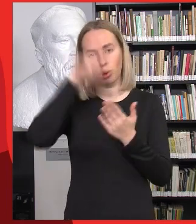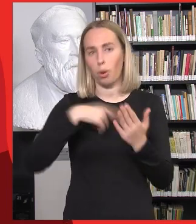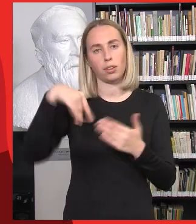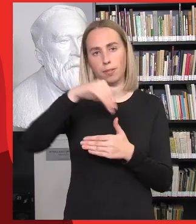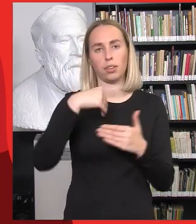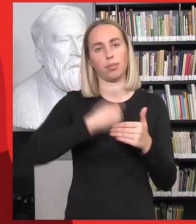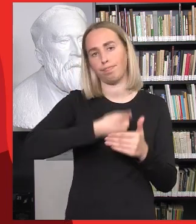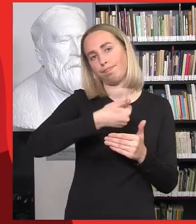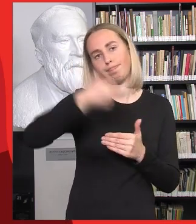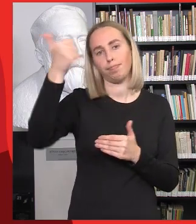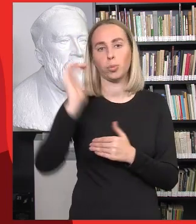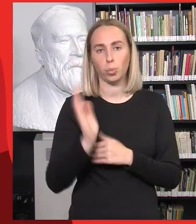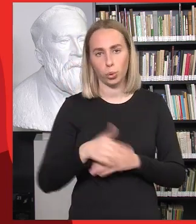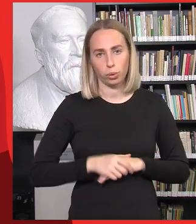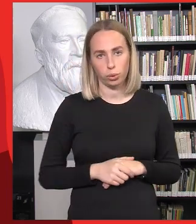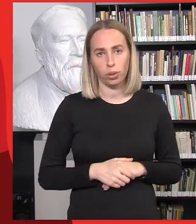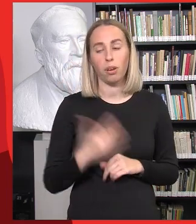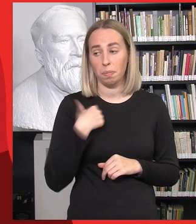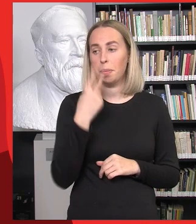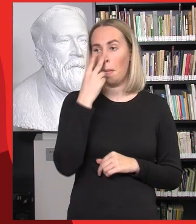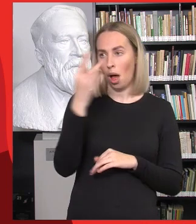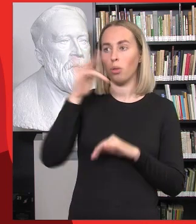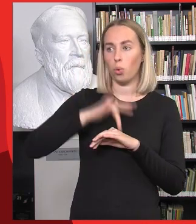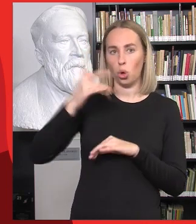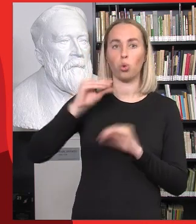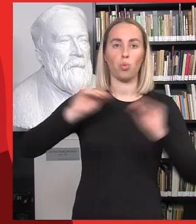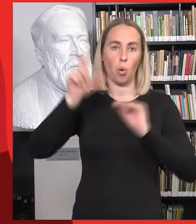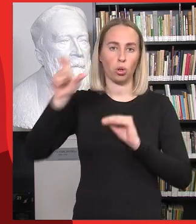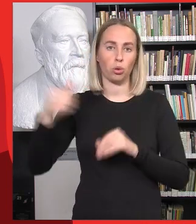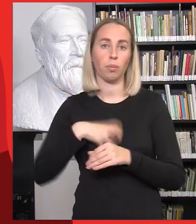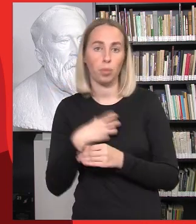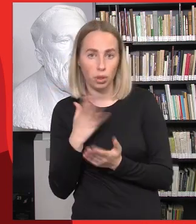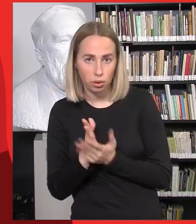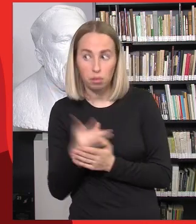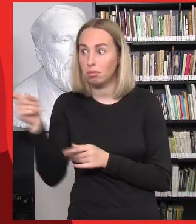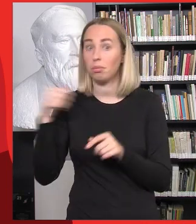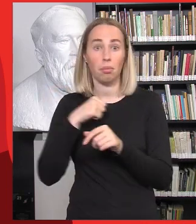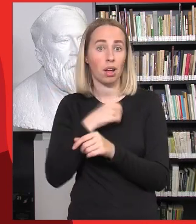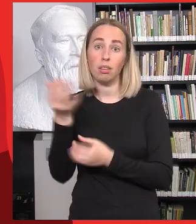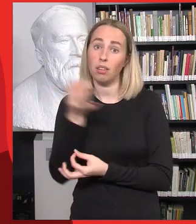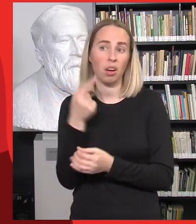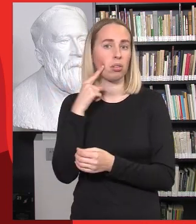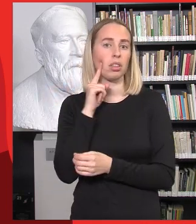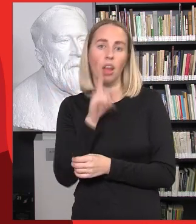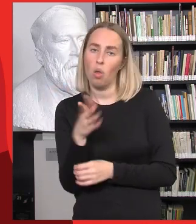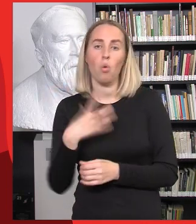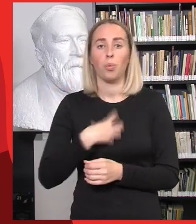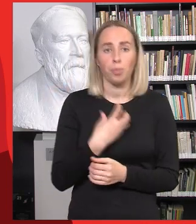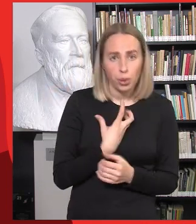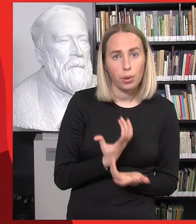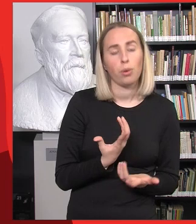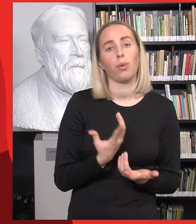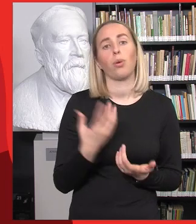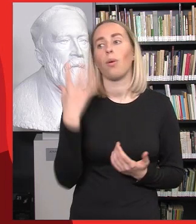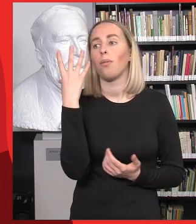Tačiau šiuo metu tikrai jaučiu, kad mokytojai bijo ar jie patys sako, kad jie bijo, kad jie nenori, kad galbūt tai sugadins